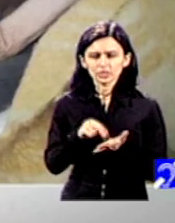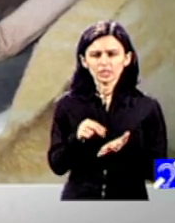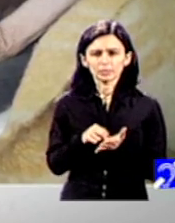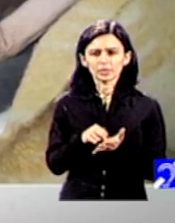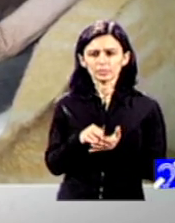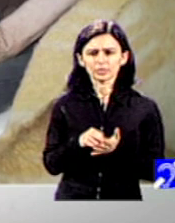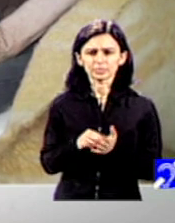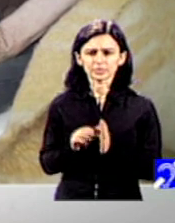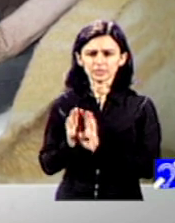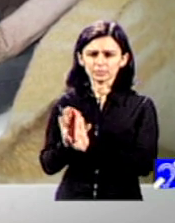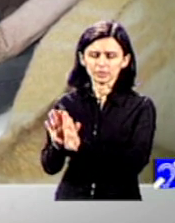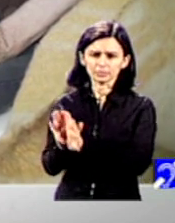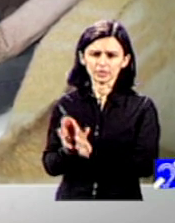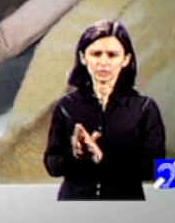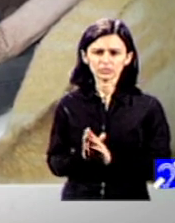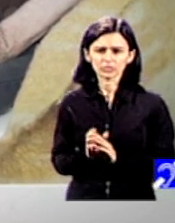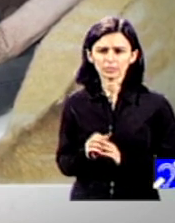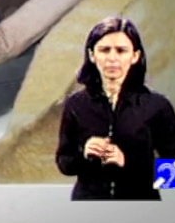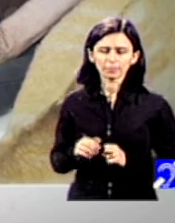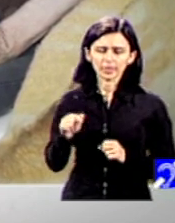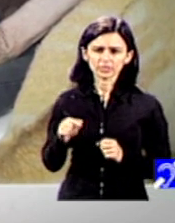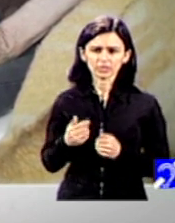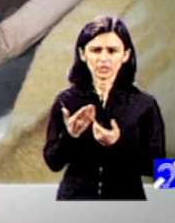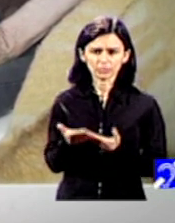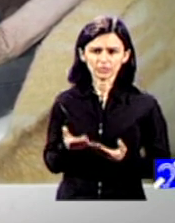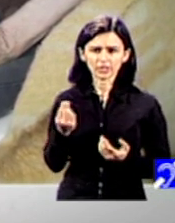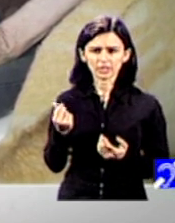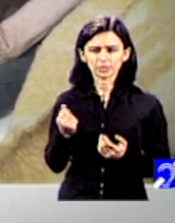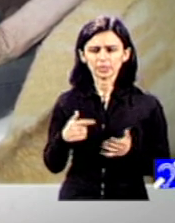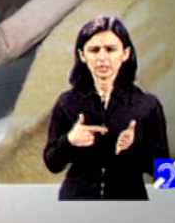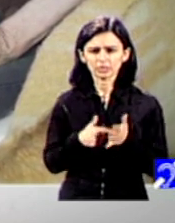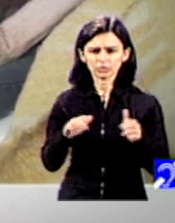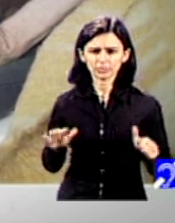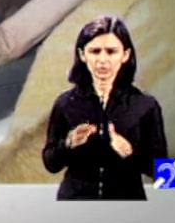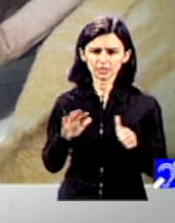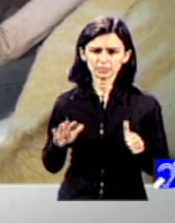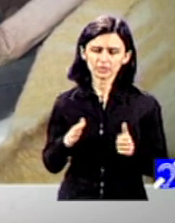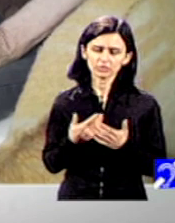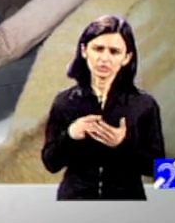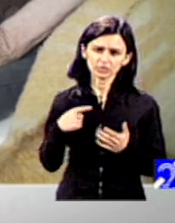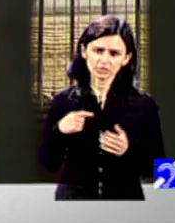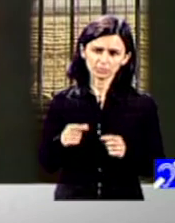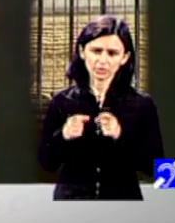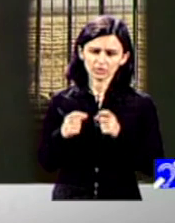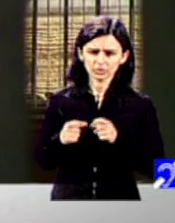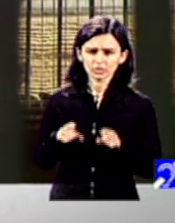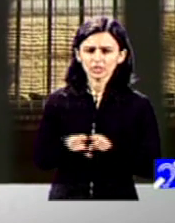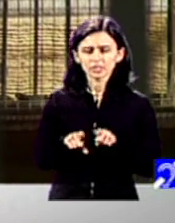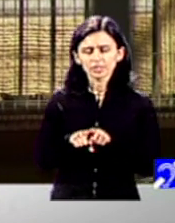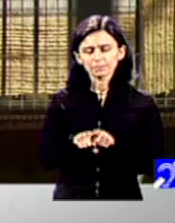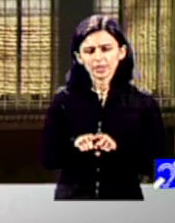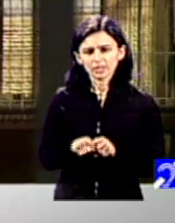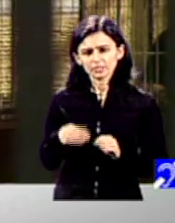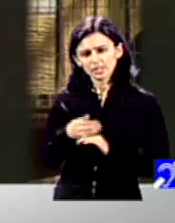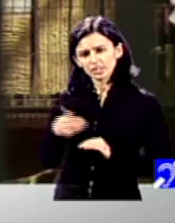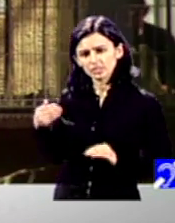puternii de dizinționalizare și am alocat și bani cel puțin în 2016 pentru asta și acum ne regăsim într-o situație aproape similară cu cea de în urmă